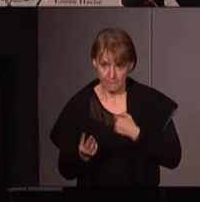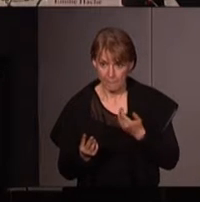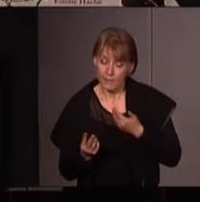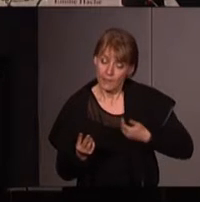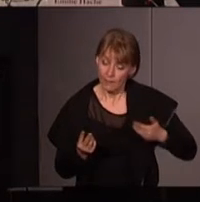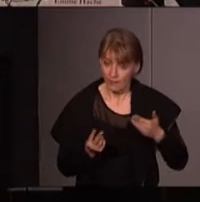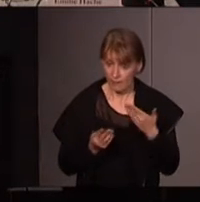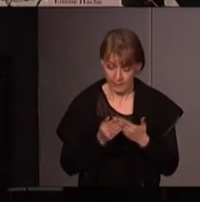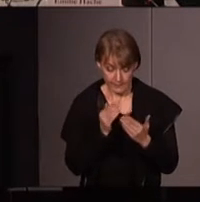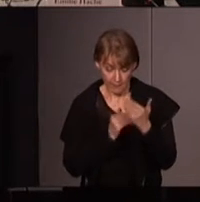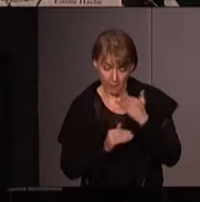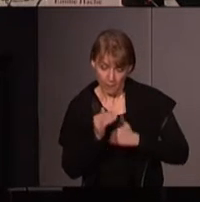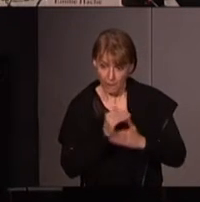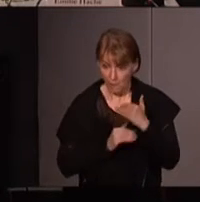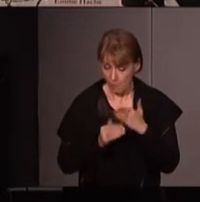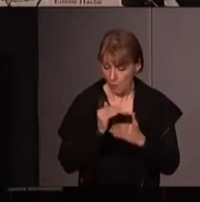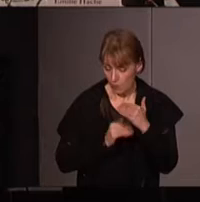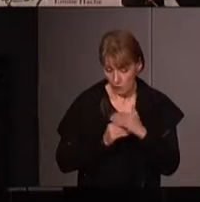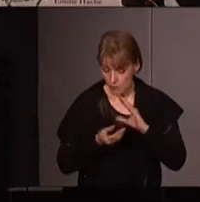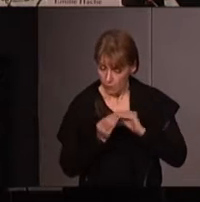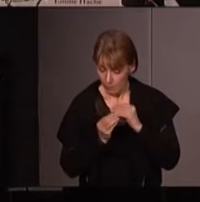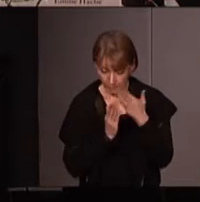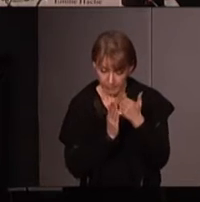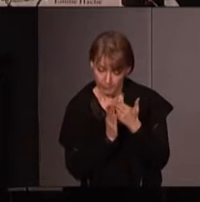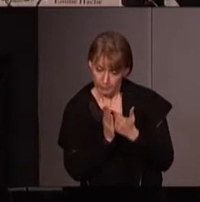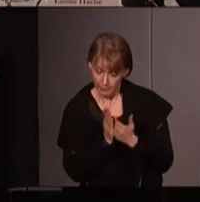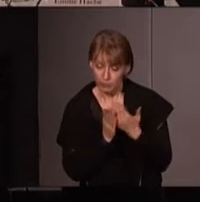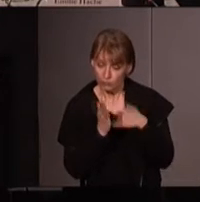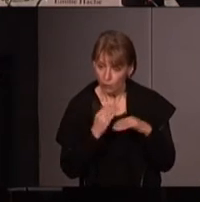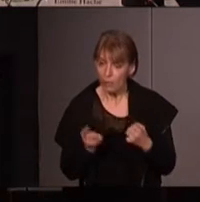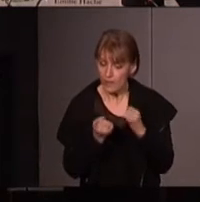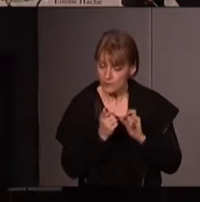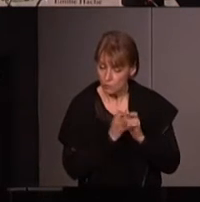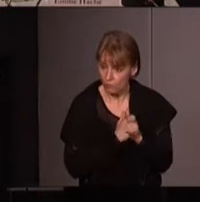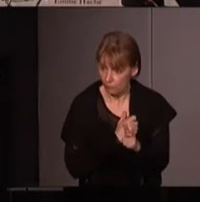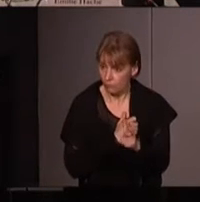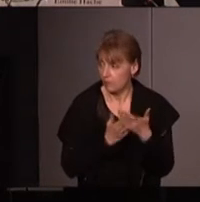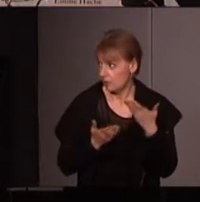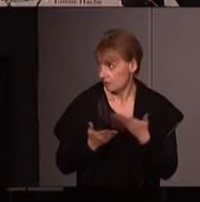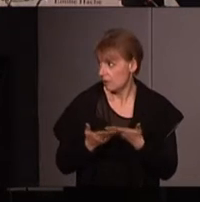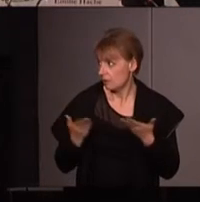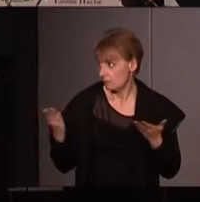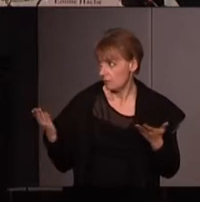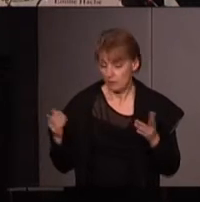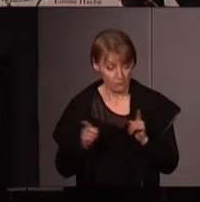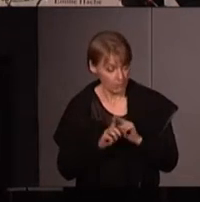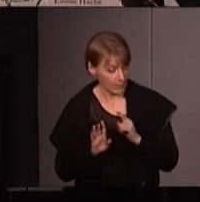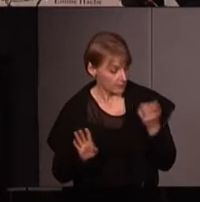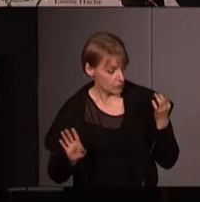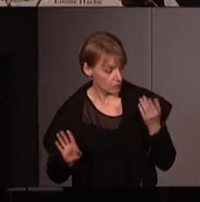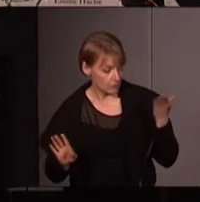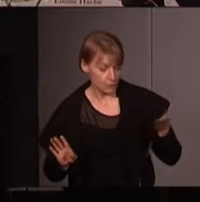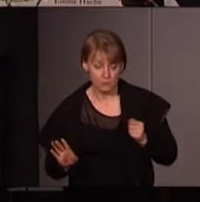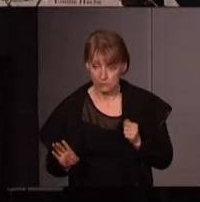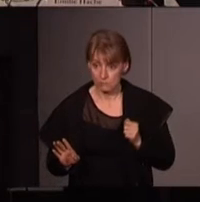un plan de problématisation à travers leurs actions ou actualisé exactement ce que tu disais